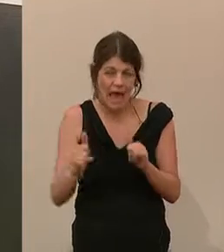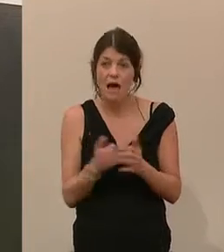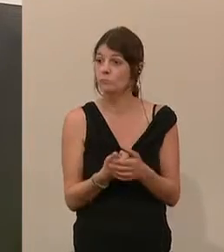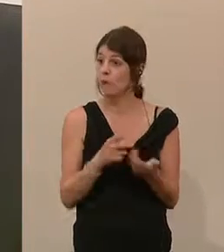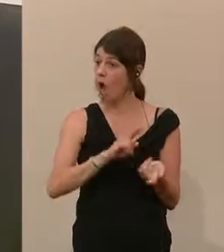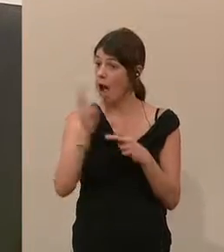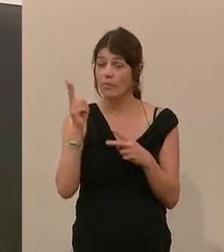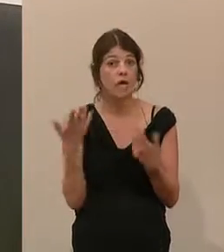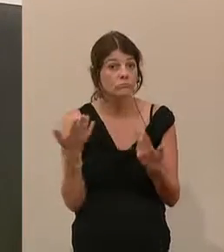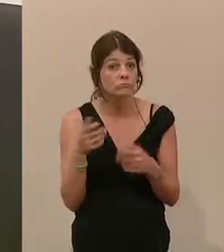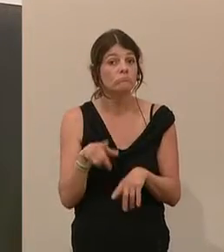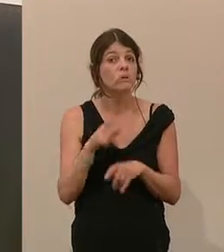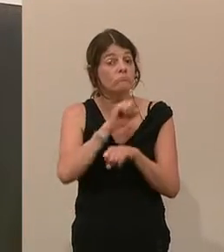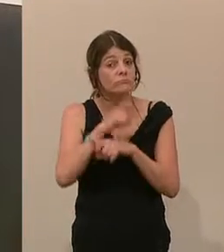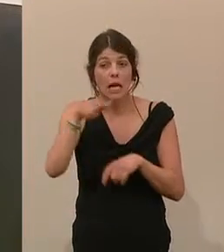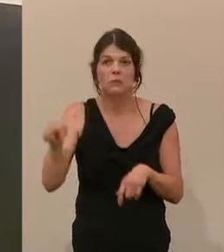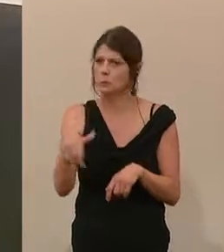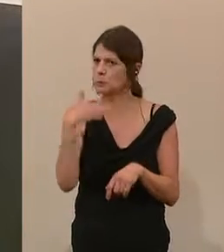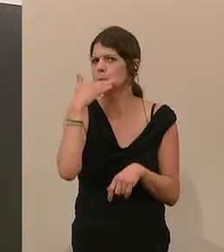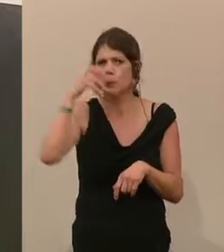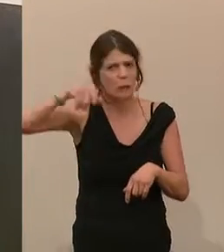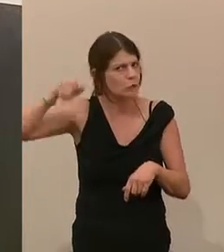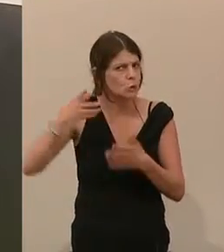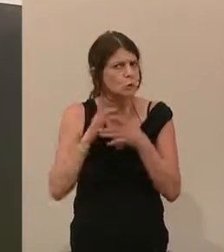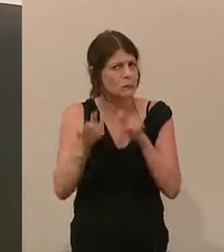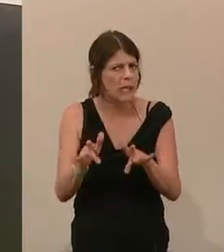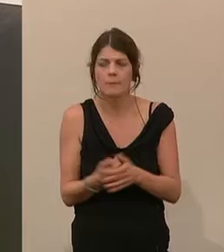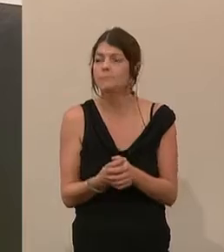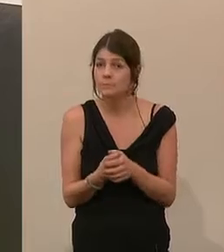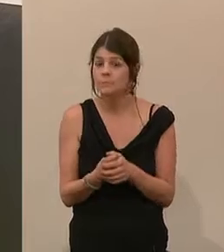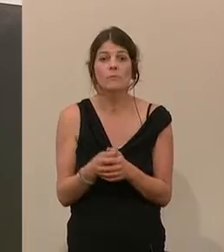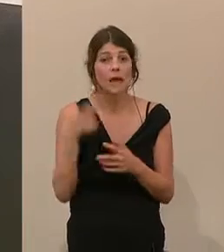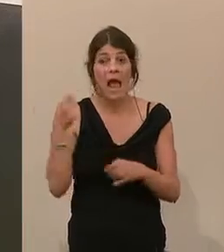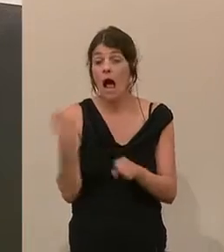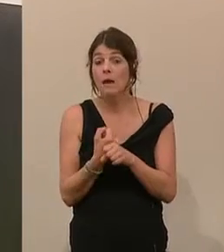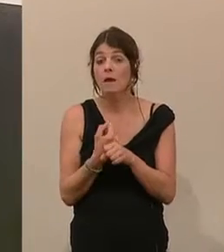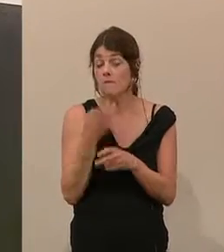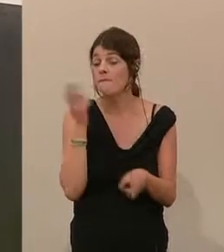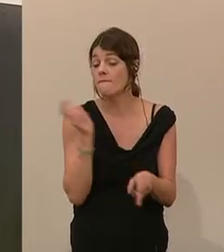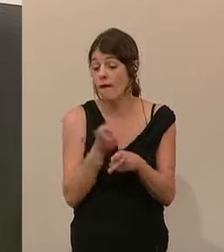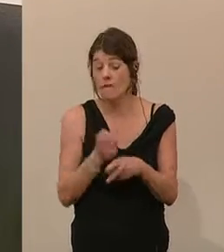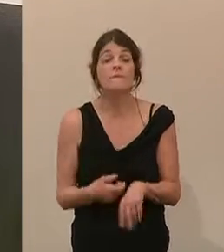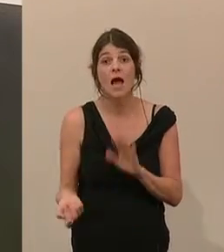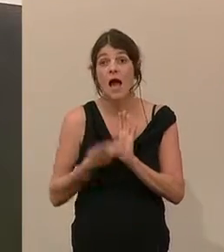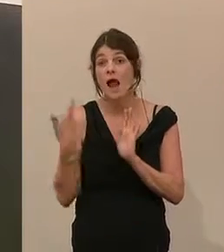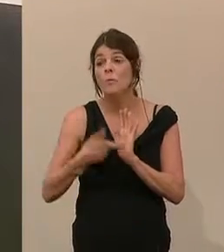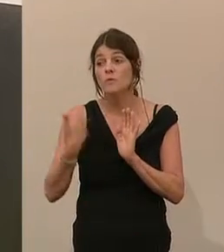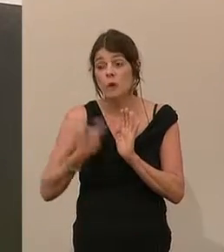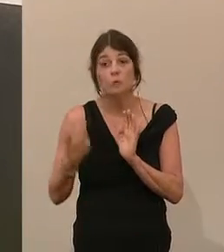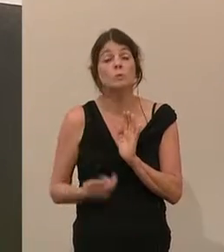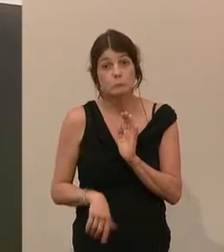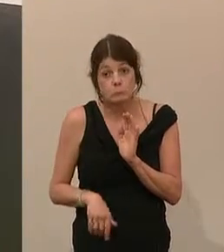während andere formal zumindest mit genügend Personal ausgestattet sind. Die Arbeit ist schwerer, die Herausforderungen sind,